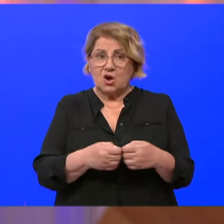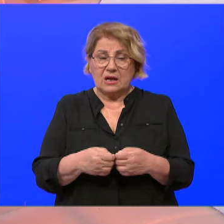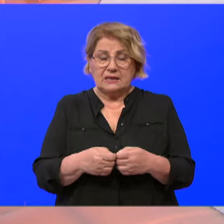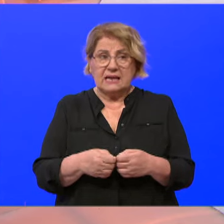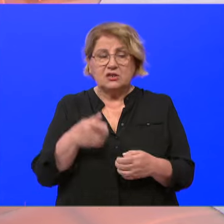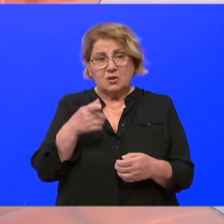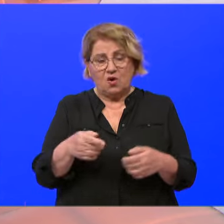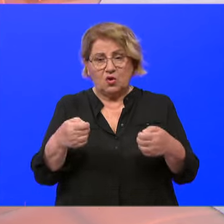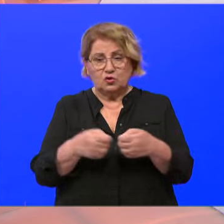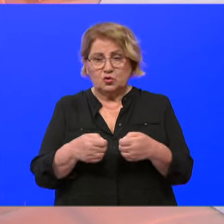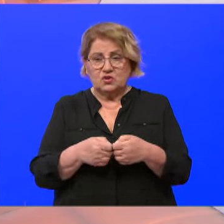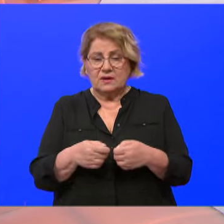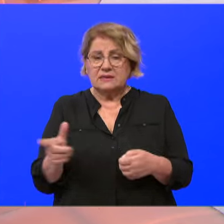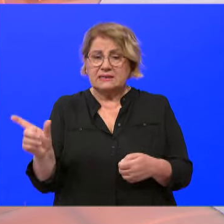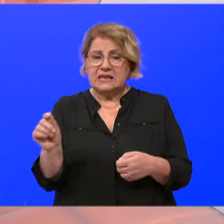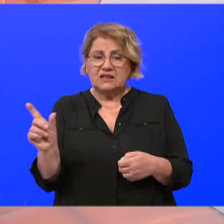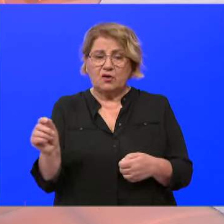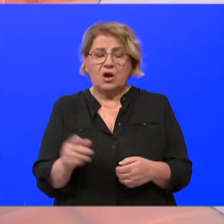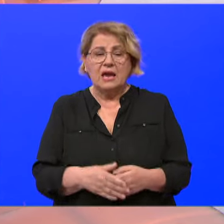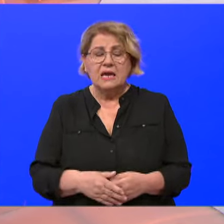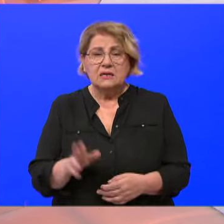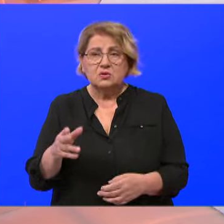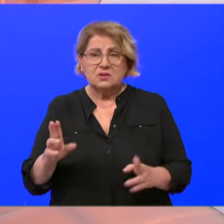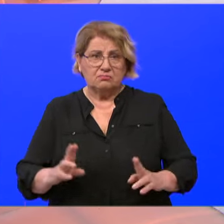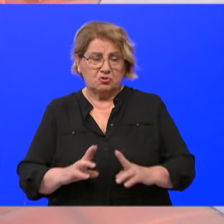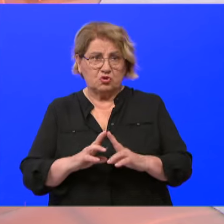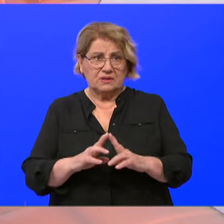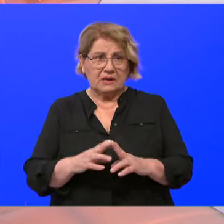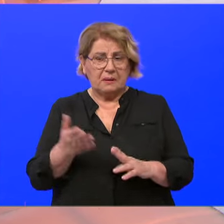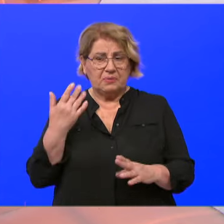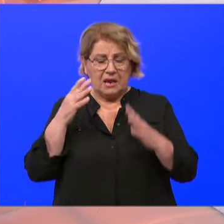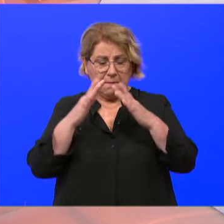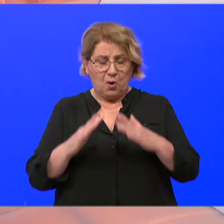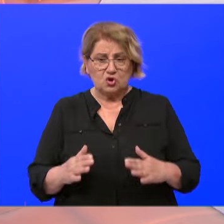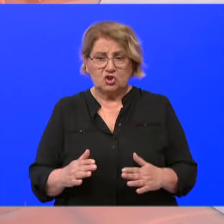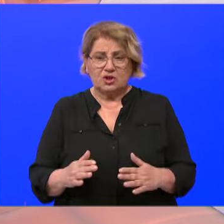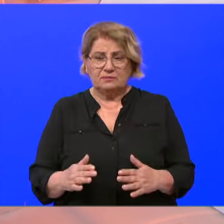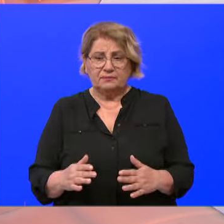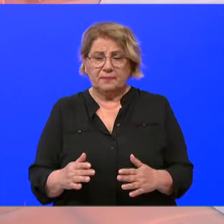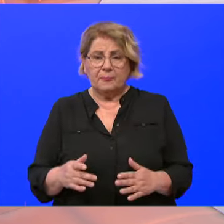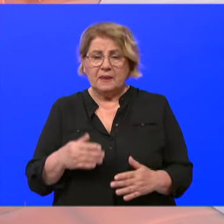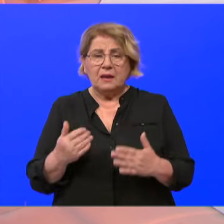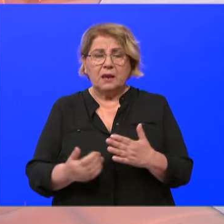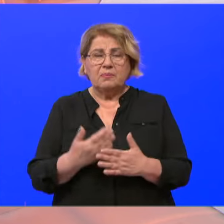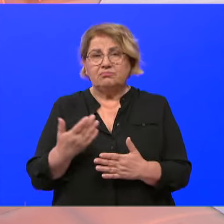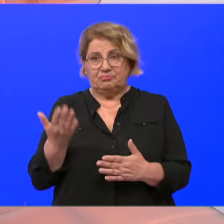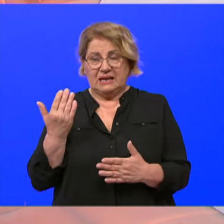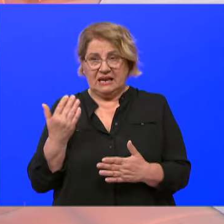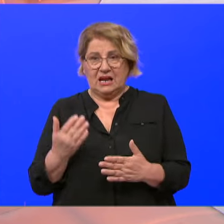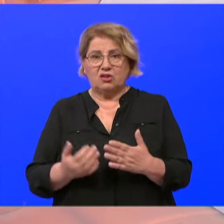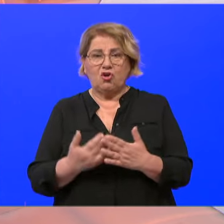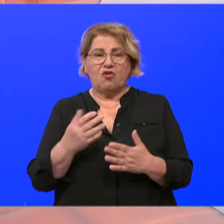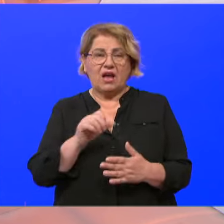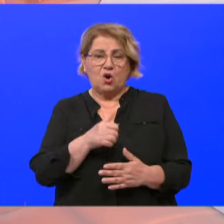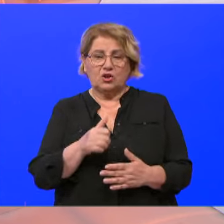Mlige. Ja sam sa gospodinom Nikom Violićem su se našli negdje pred Božić, pred Novu godinu, i